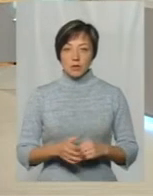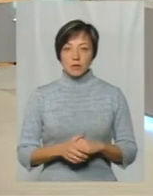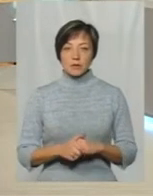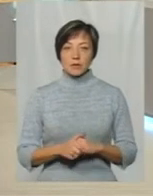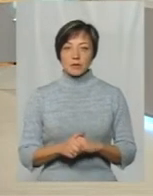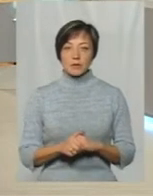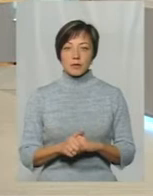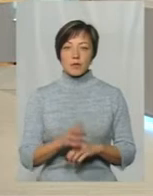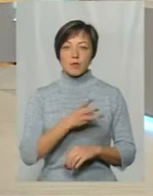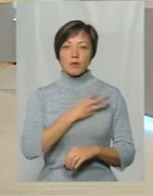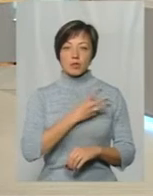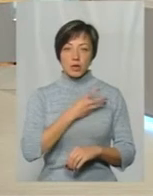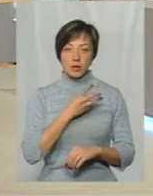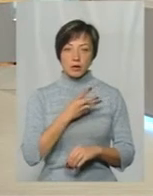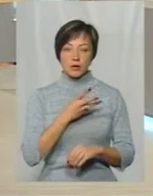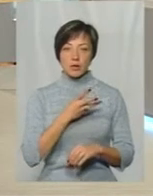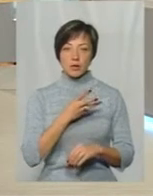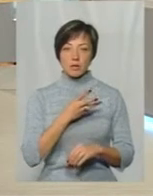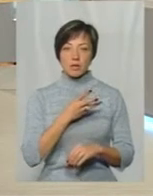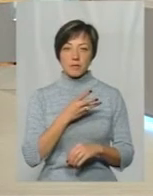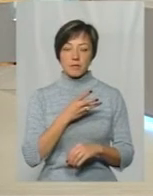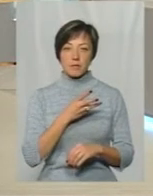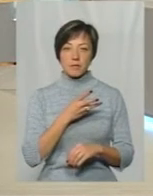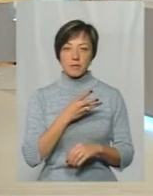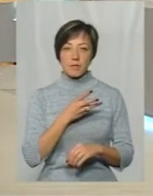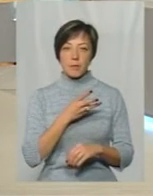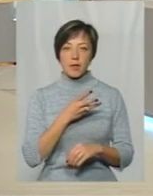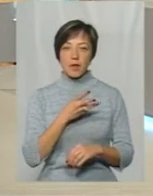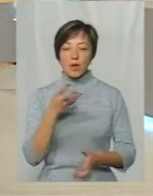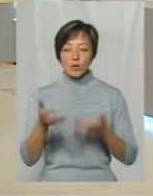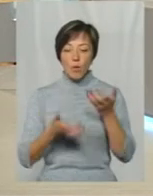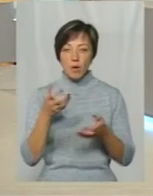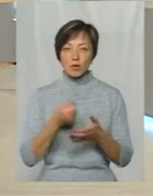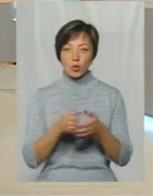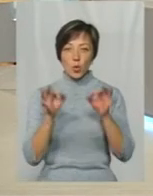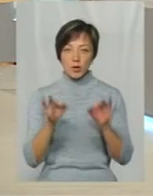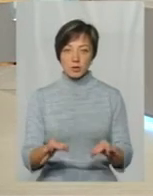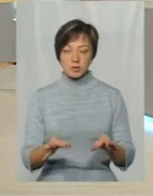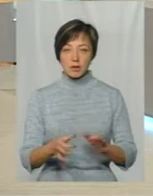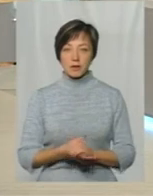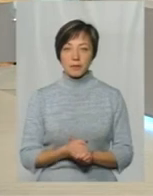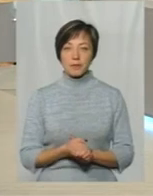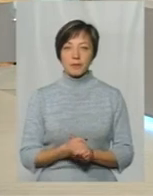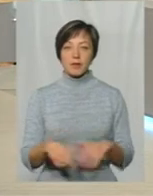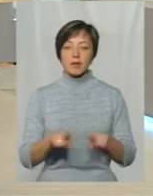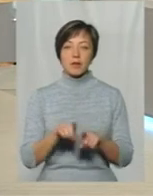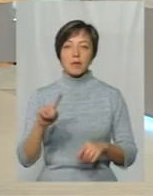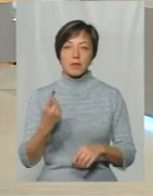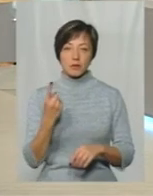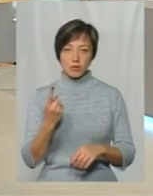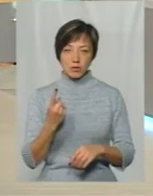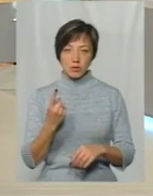І бажання до, скажемо так, докопатися до істини Це були такі перші